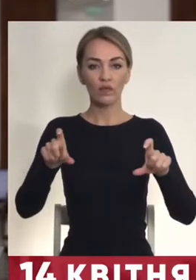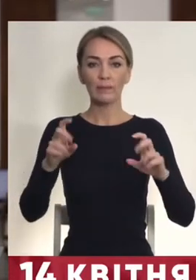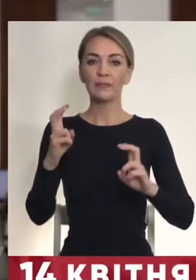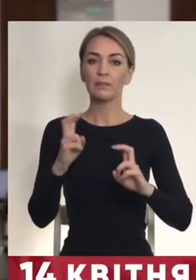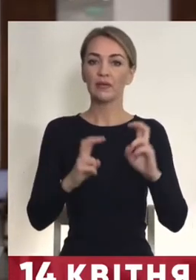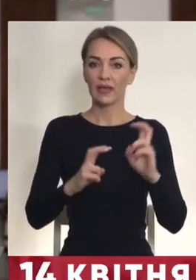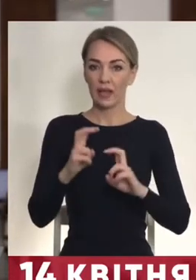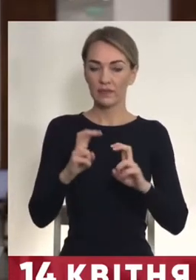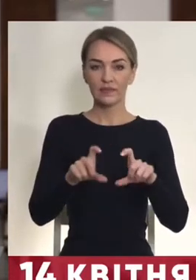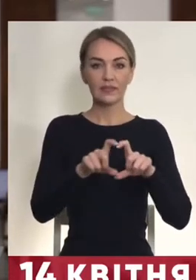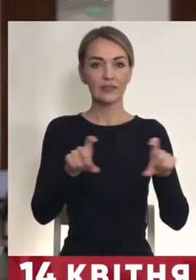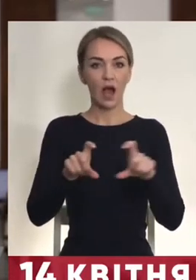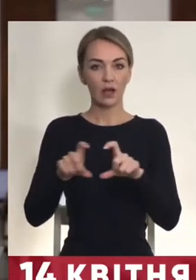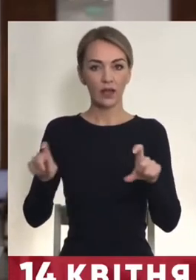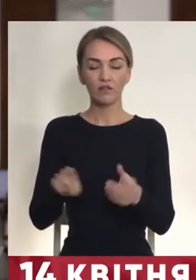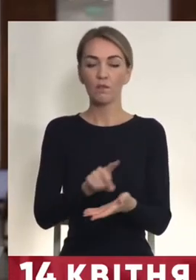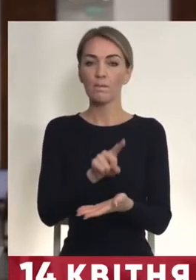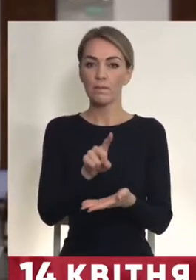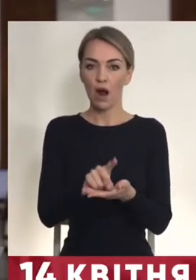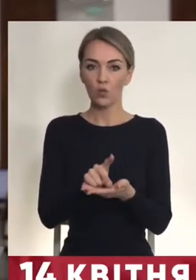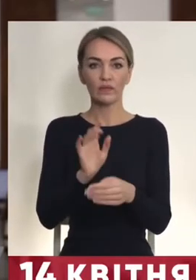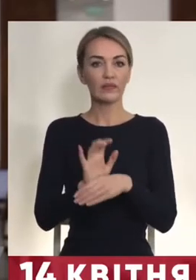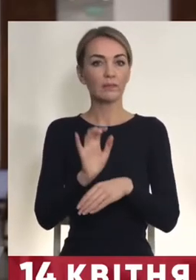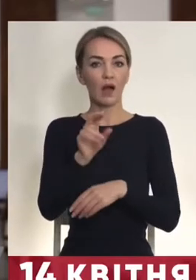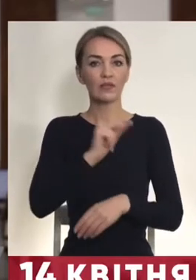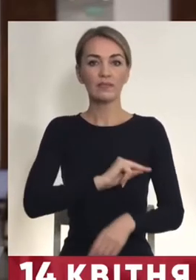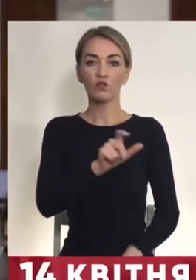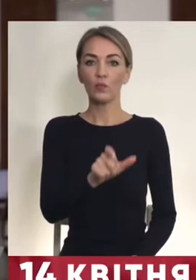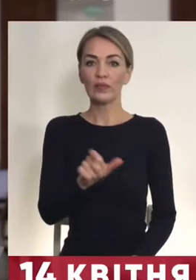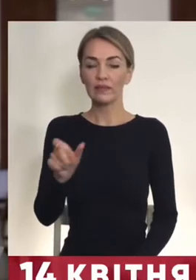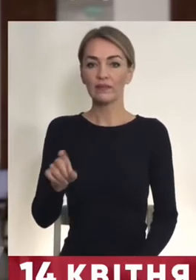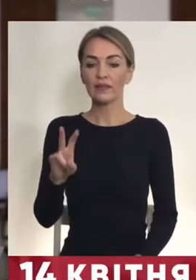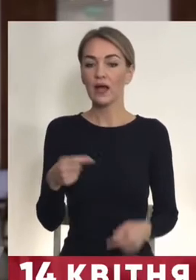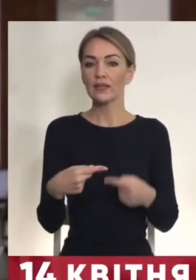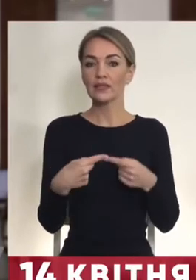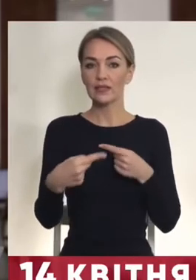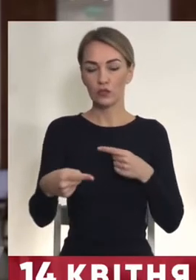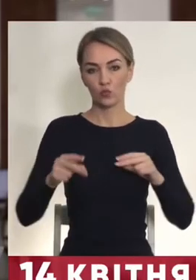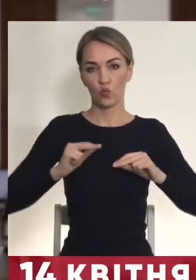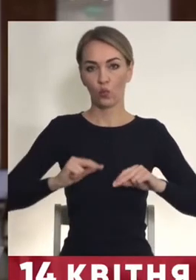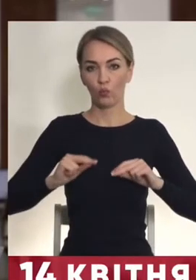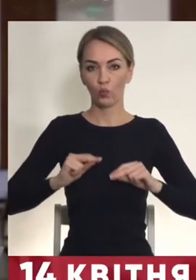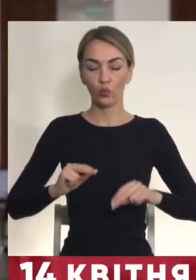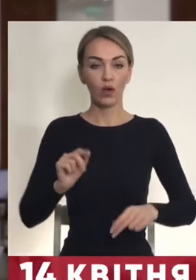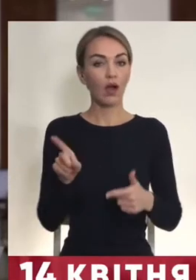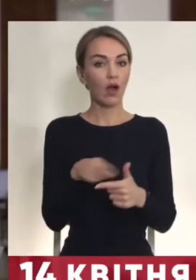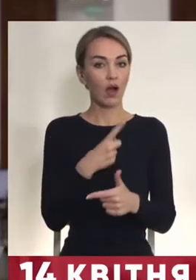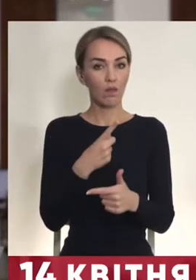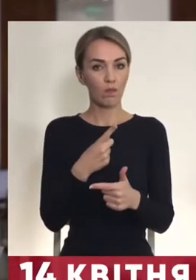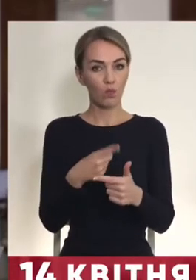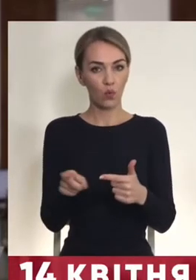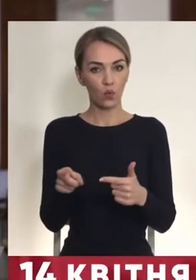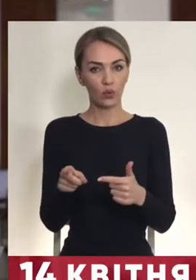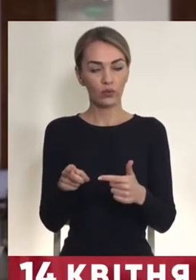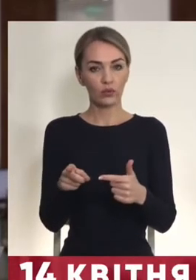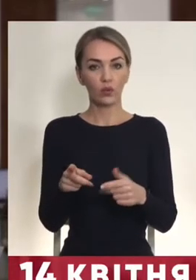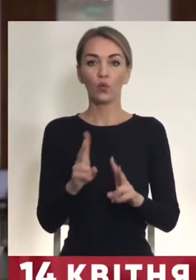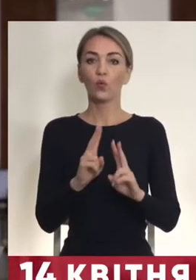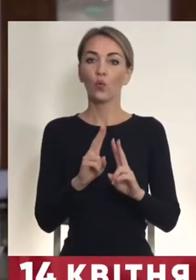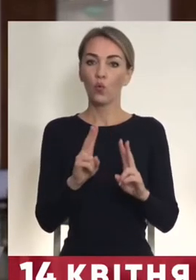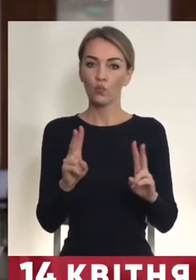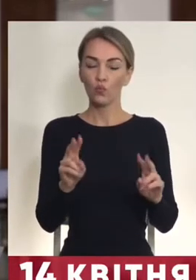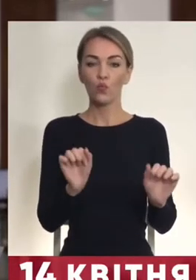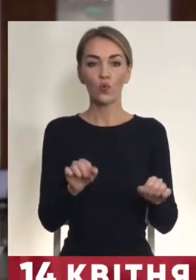предприємств та закладів мають відправити співробітників на дистанційну роботу, або кому